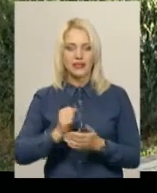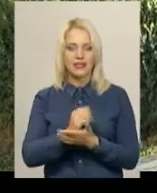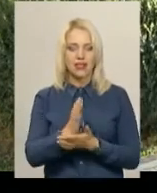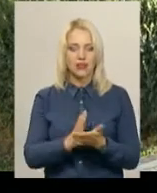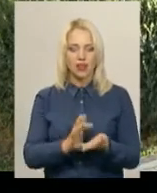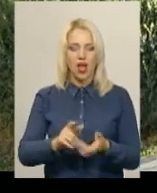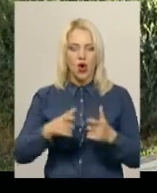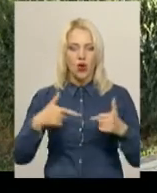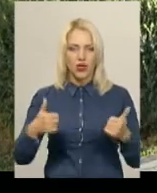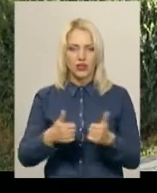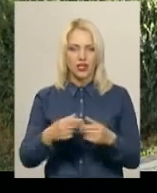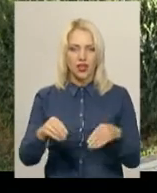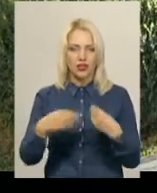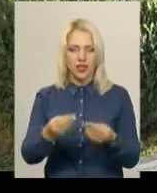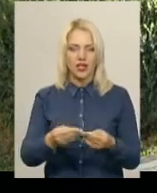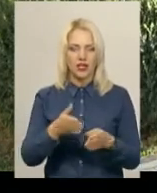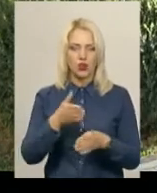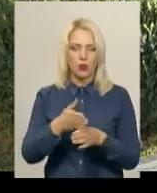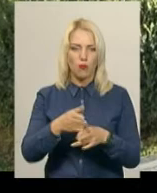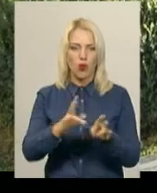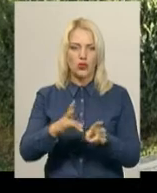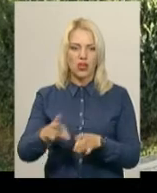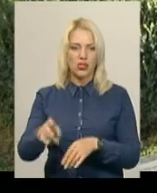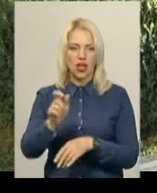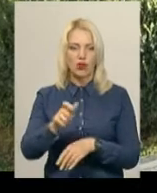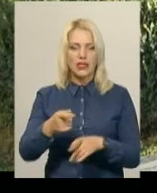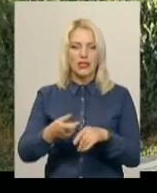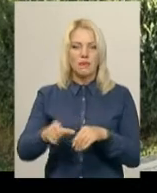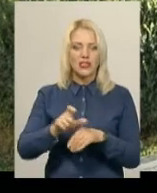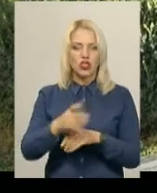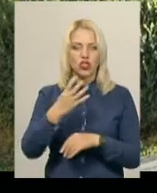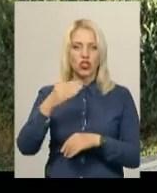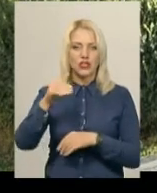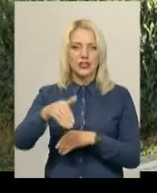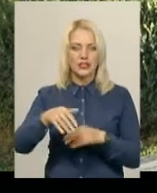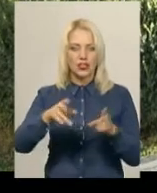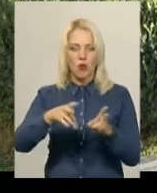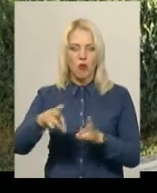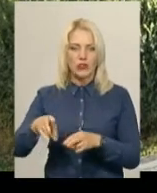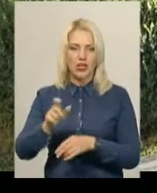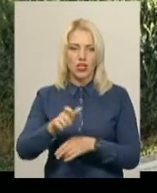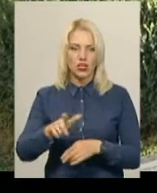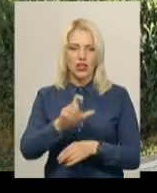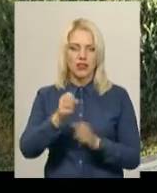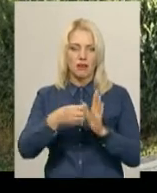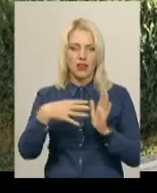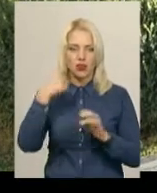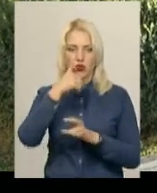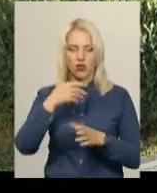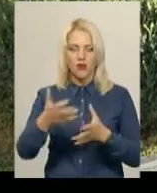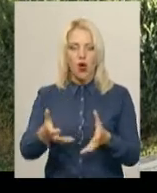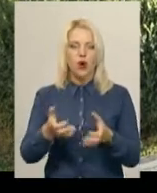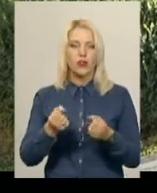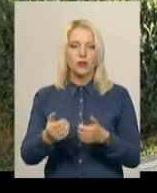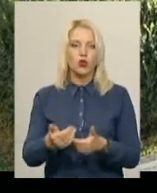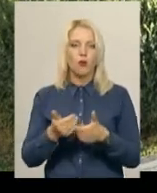організація, тобто надання допомоги постраждалим особам. Це більше 4 тисяч постраждалих за 15 років отримали допомогу від нас.